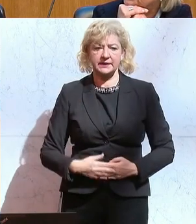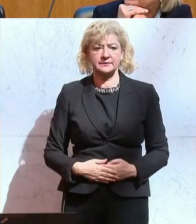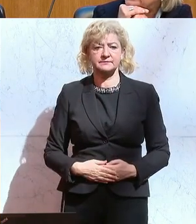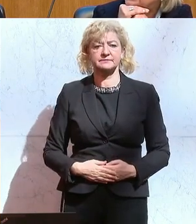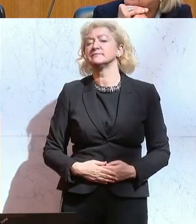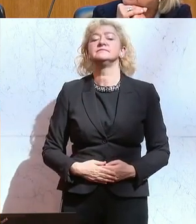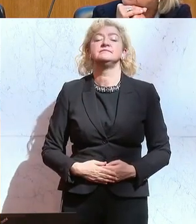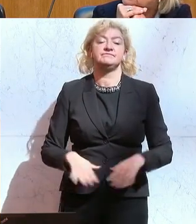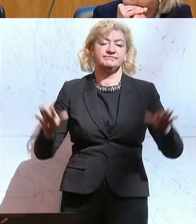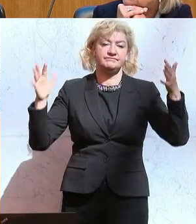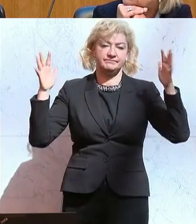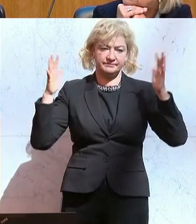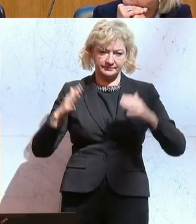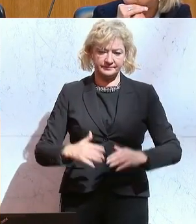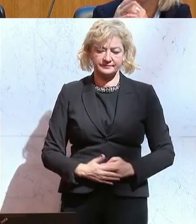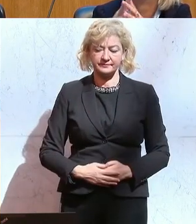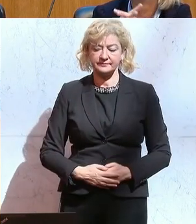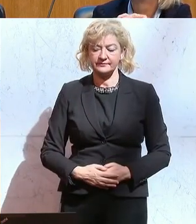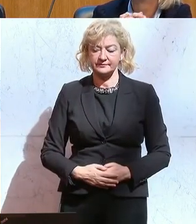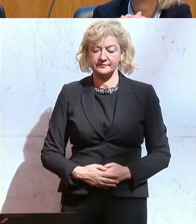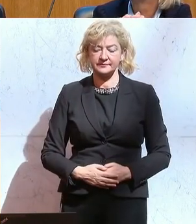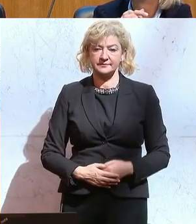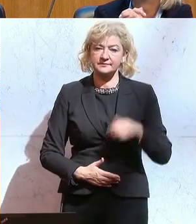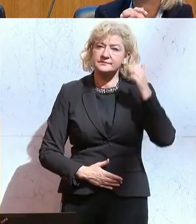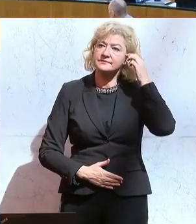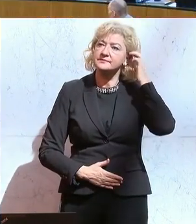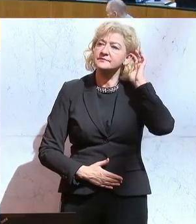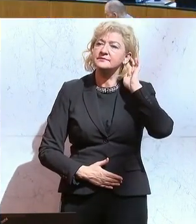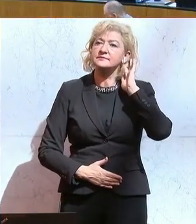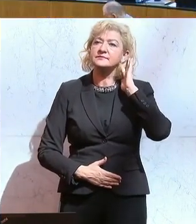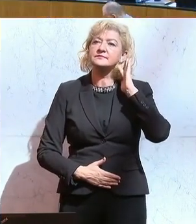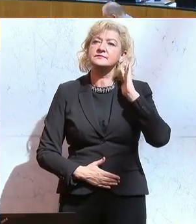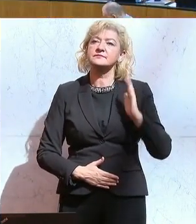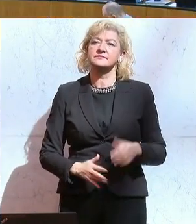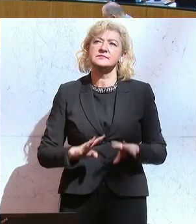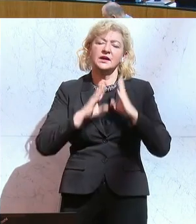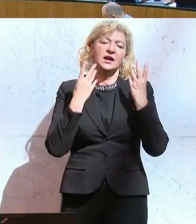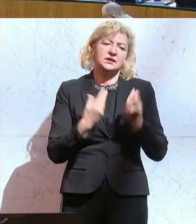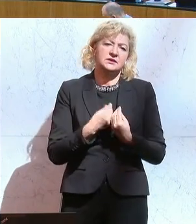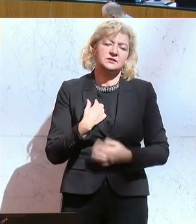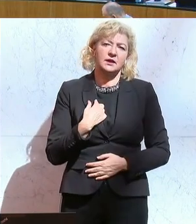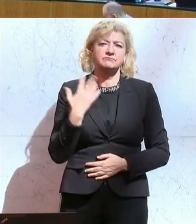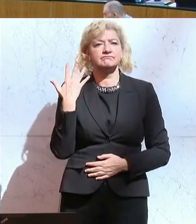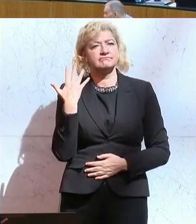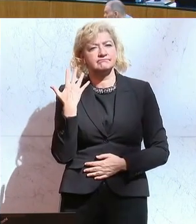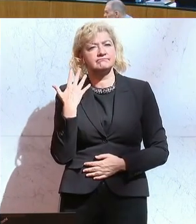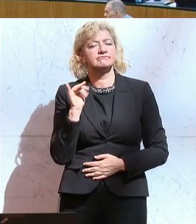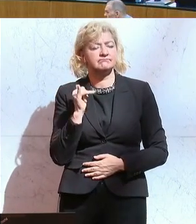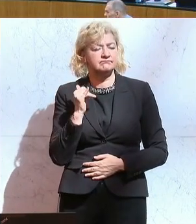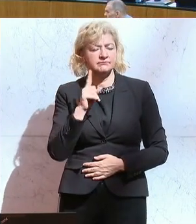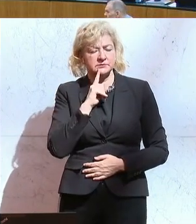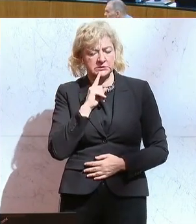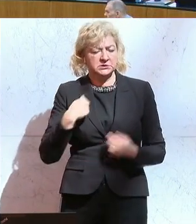Generell, meine sehr geehrten Damen und Herren, bin ich erschüttert, was in den